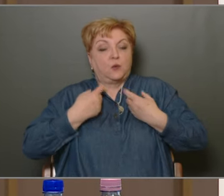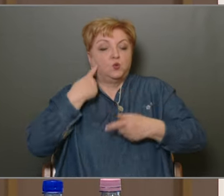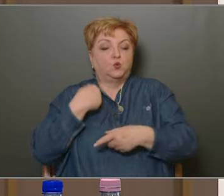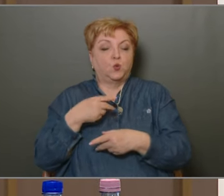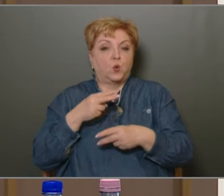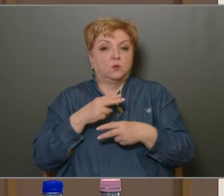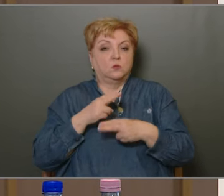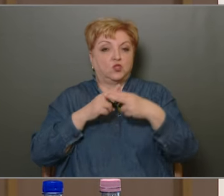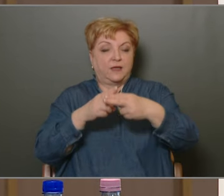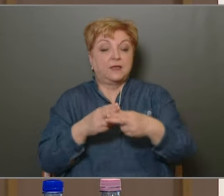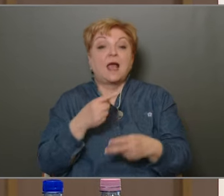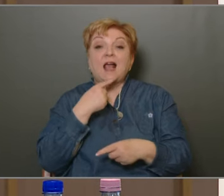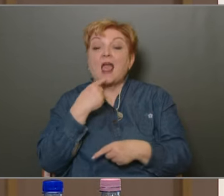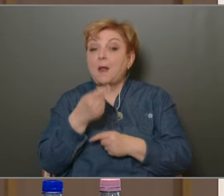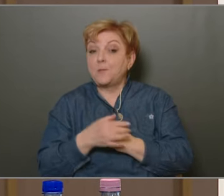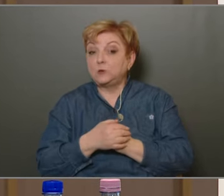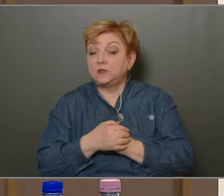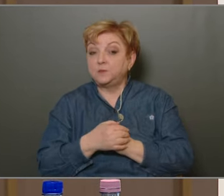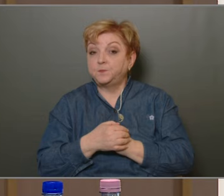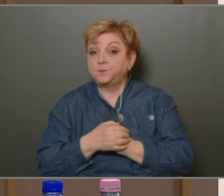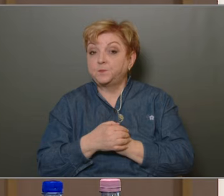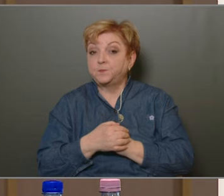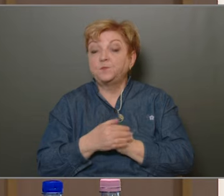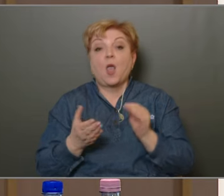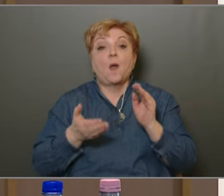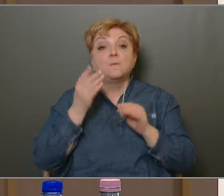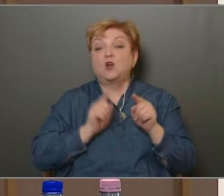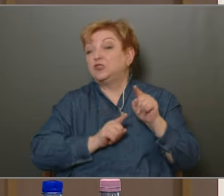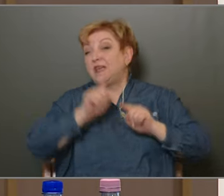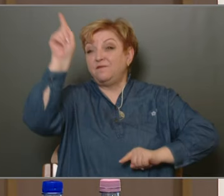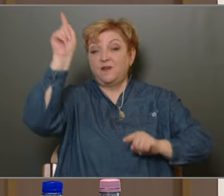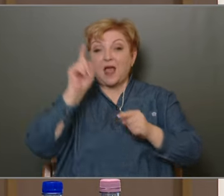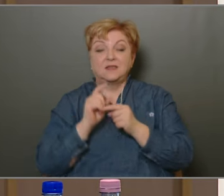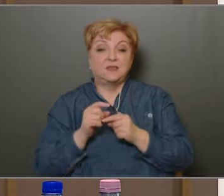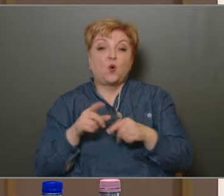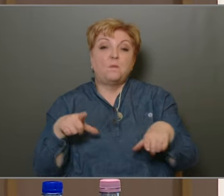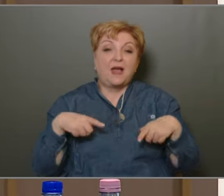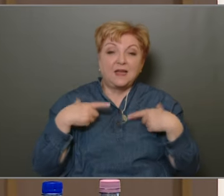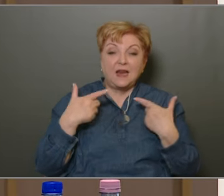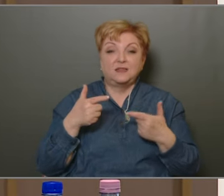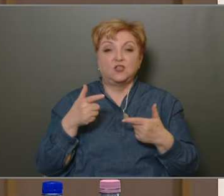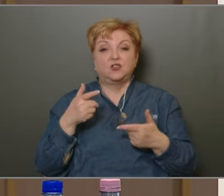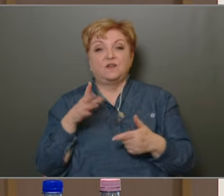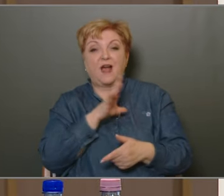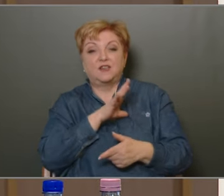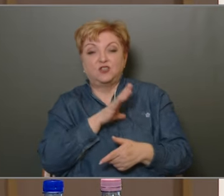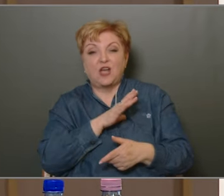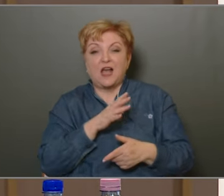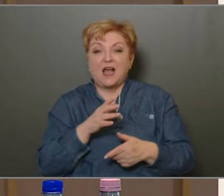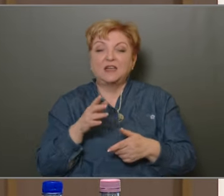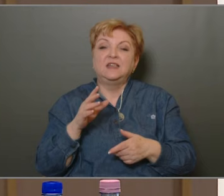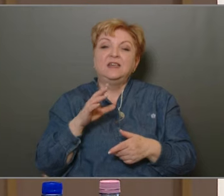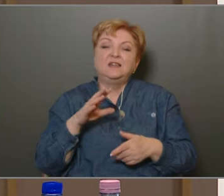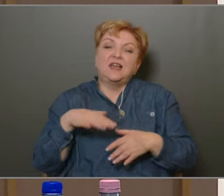De azért azt is el kell mondani, hogy a magas infláció, a megjelentési válság, a szociális válság miatt az érzékelhető Amit